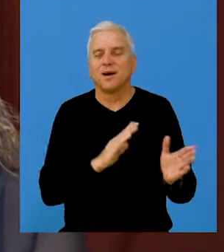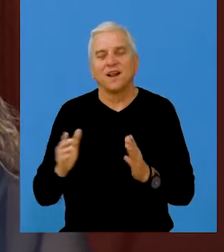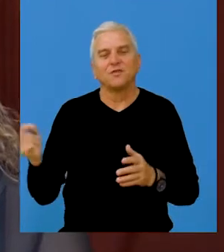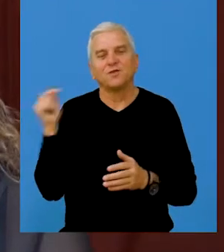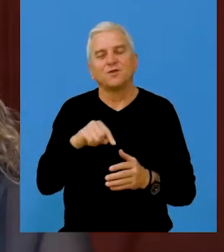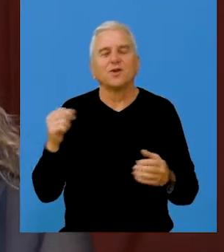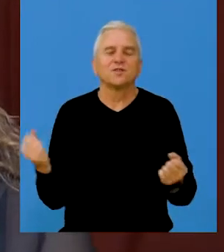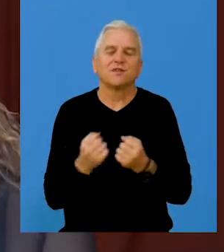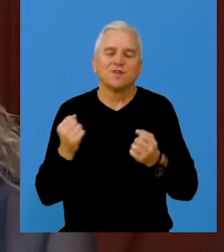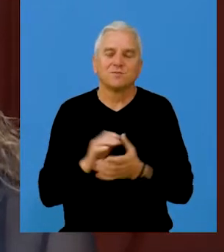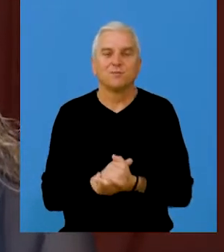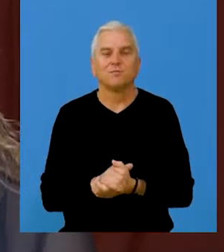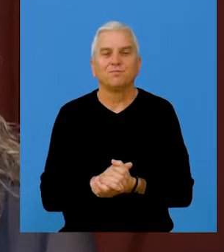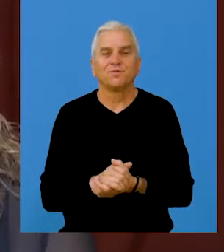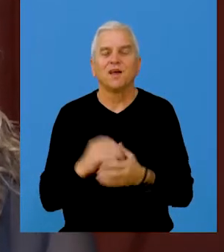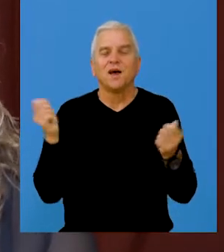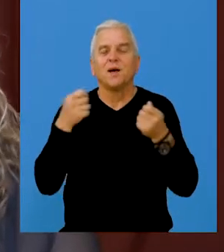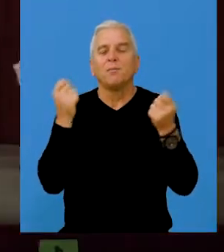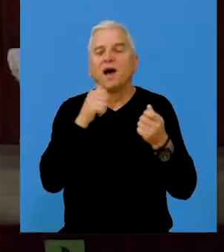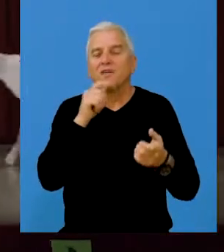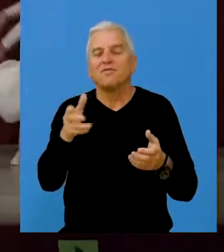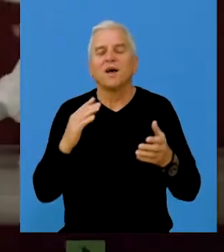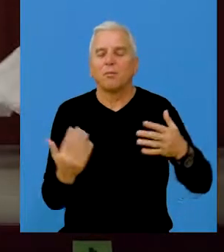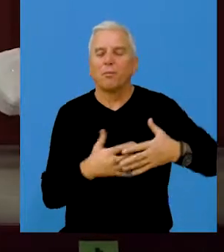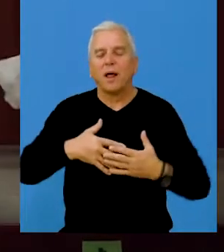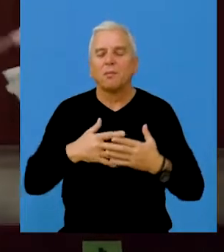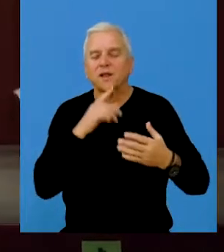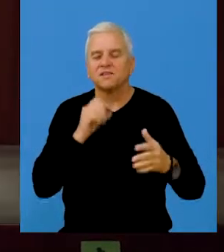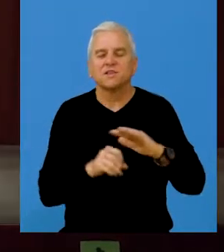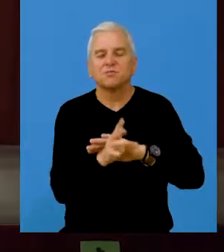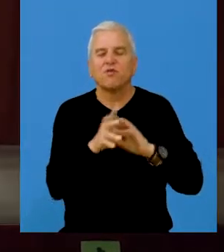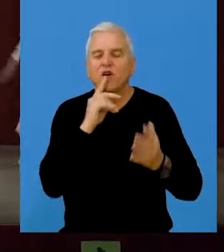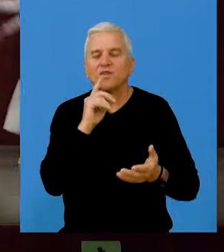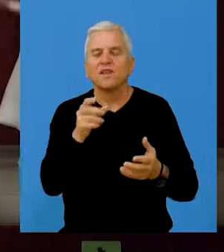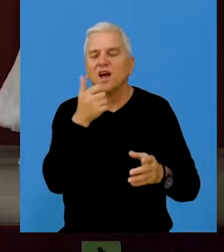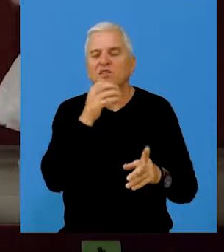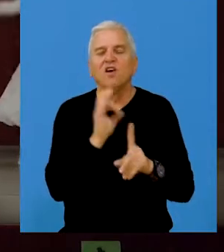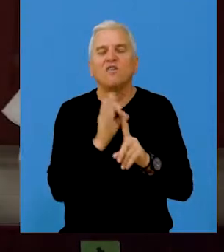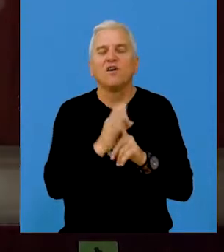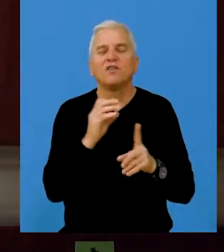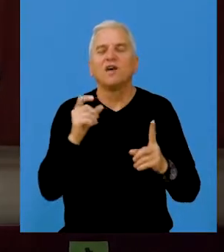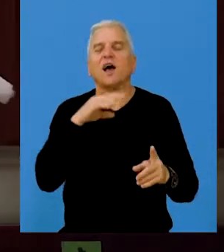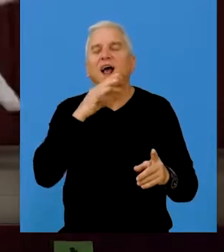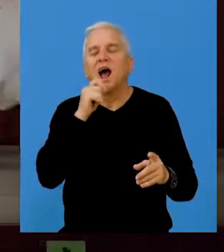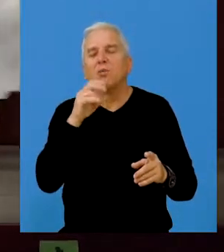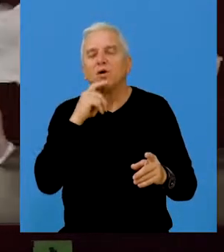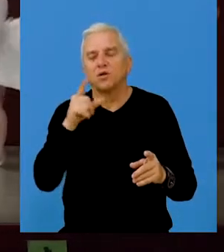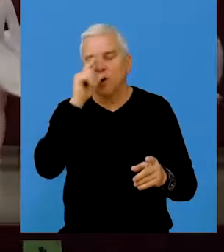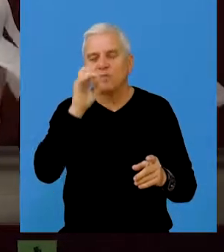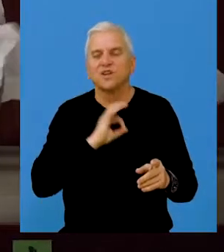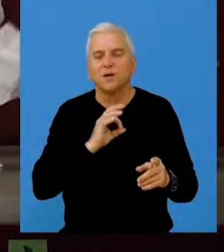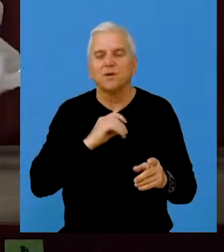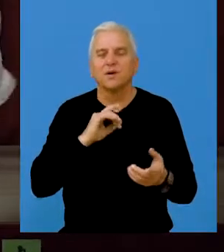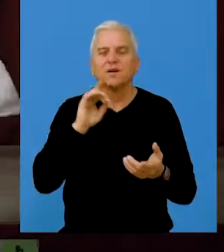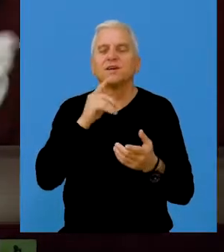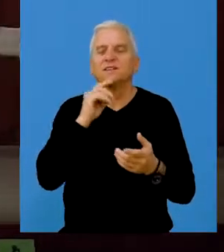neću imati vremena da redovno dolazim na probe. Manifestacija parada plesa realizovana je uz podršku fondacije Betlen